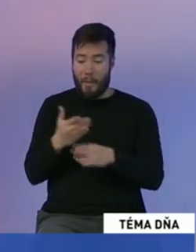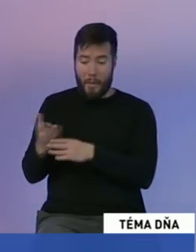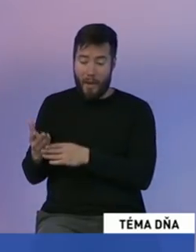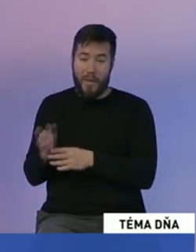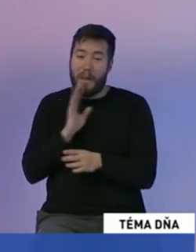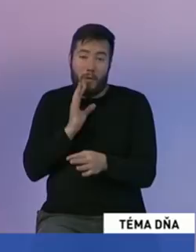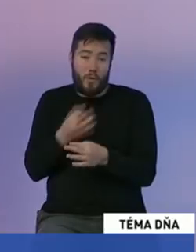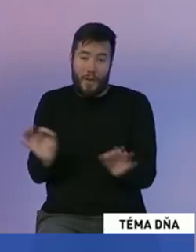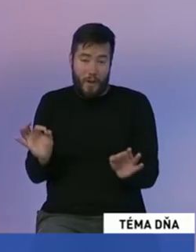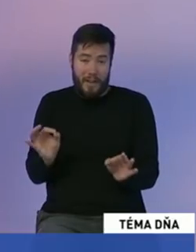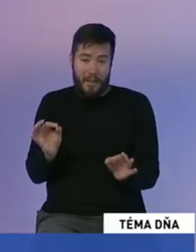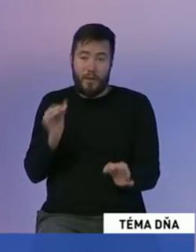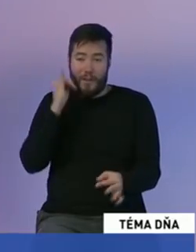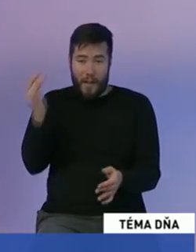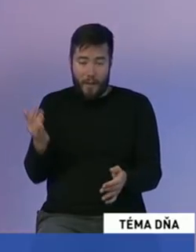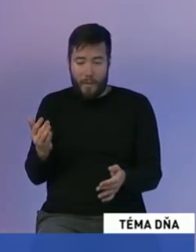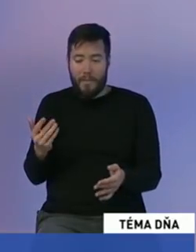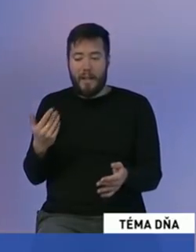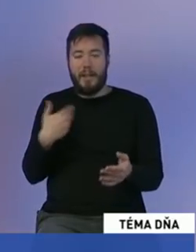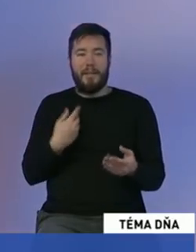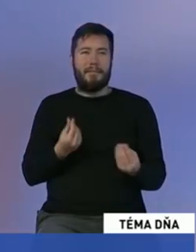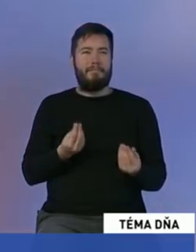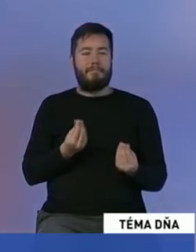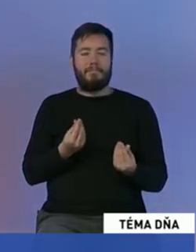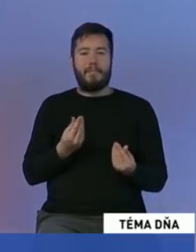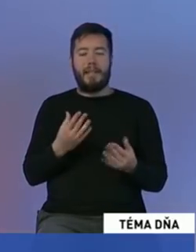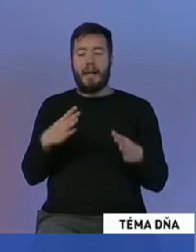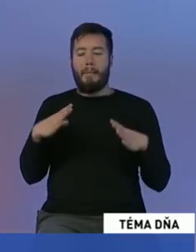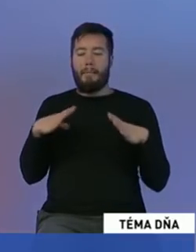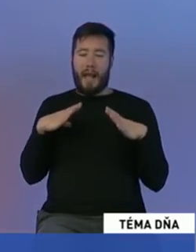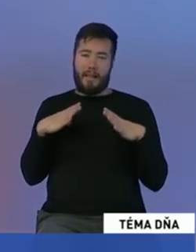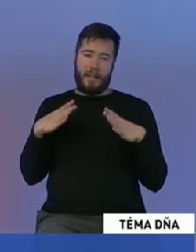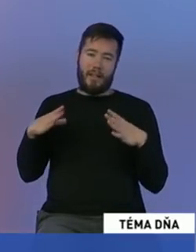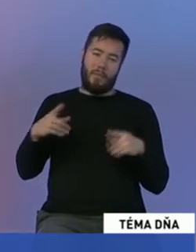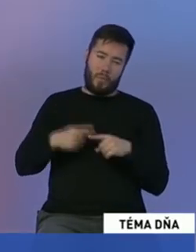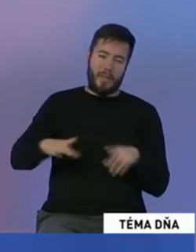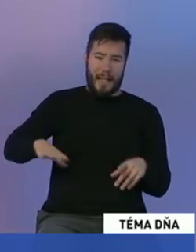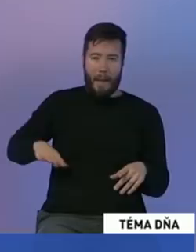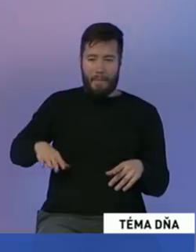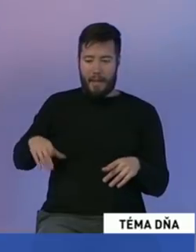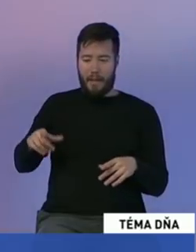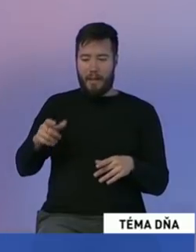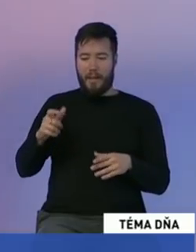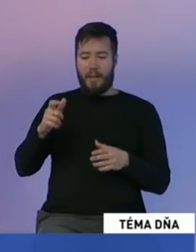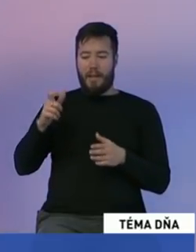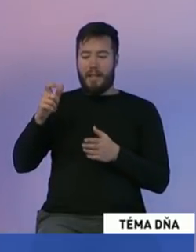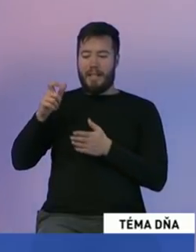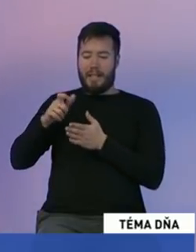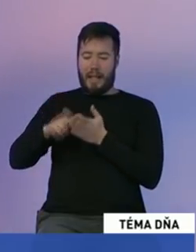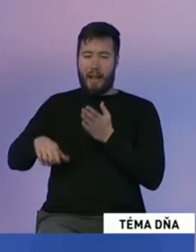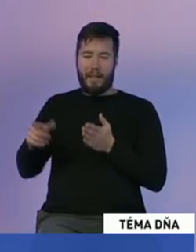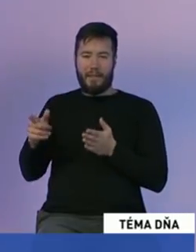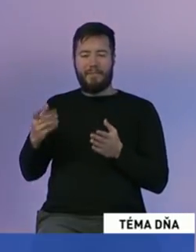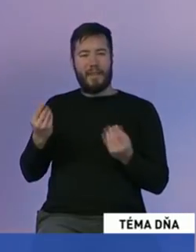To znamená, že mám taký dojem, že páni a dámy z tejto strany alebo z týchto vládnúcich strán trošku